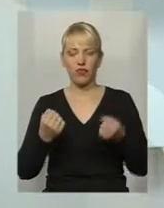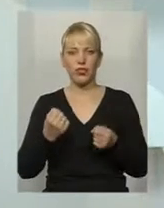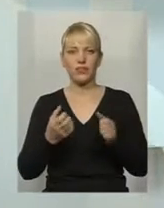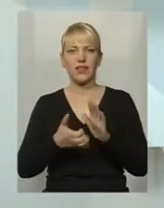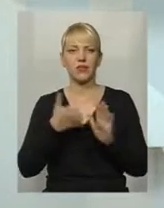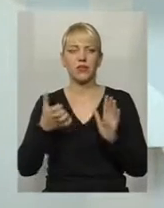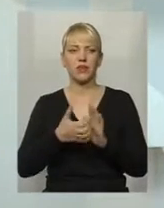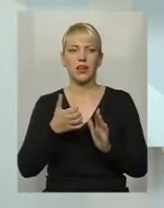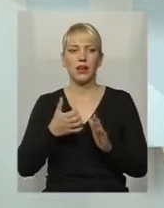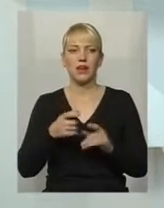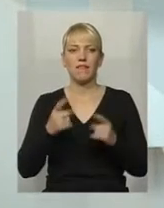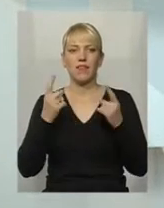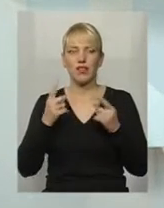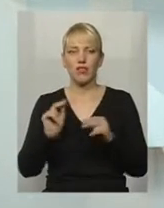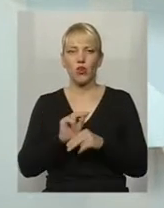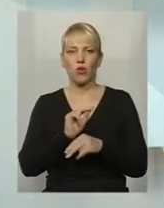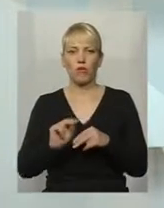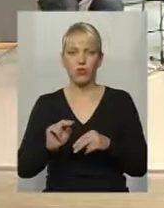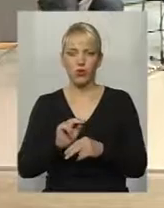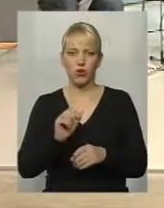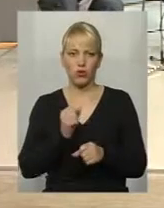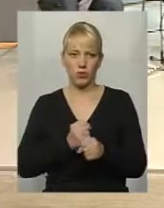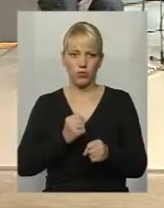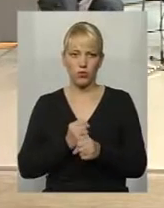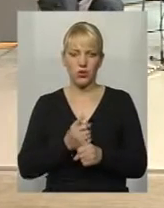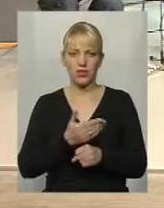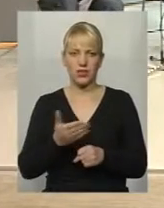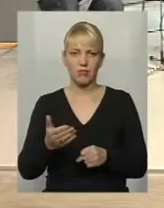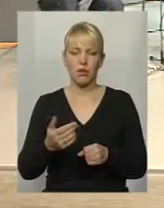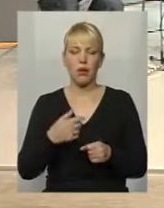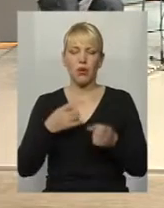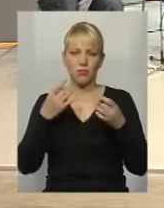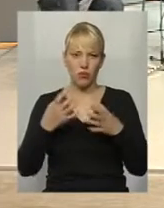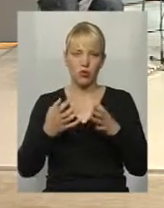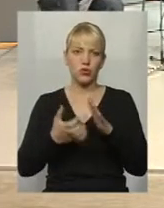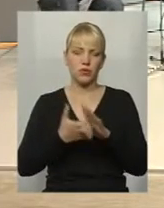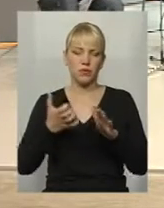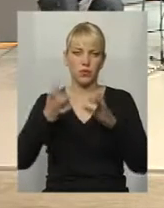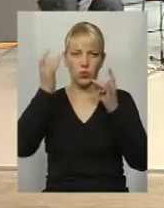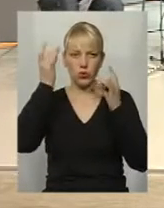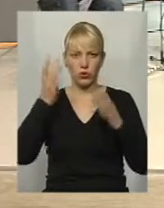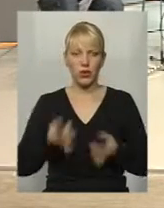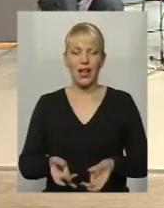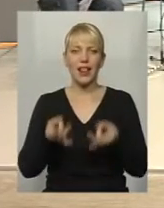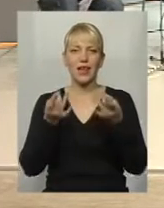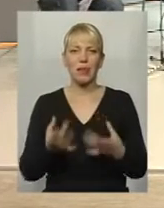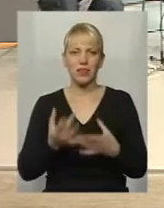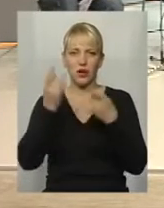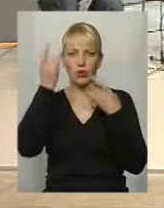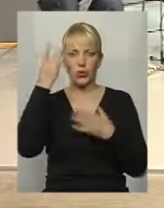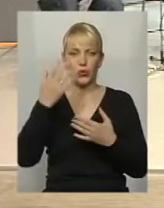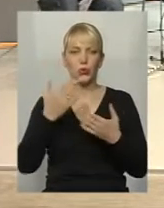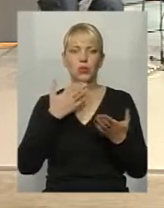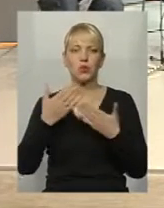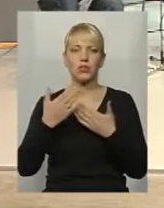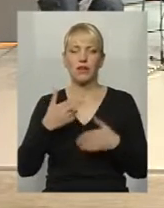великої такої виховної роботи з ними. Тобто, по суті, бракує просто культури. Так, елементарної культури, отакого ставлення